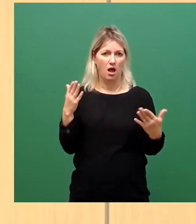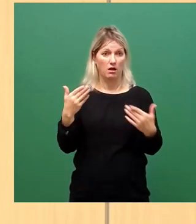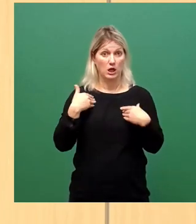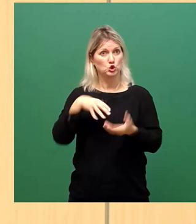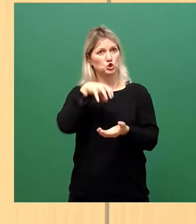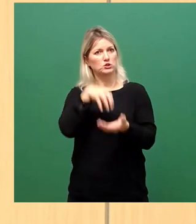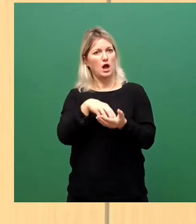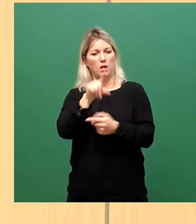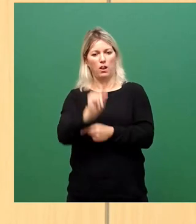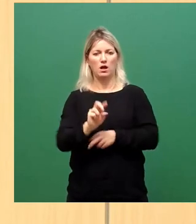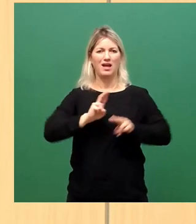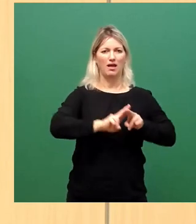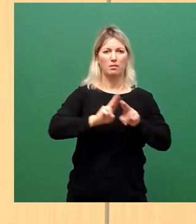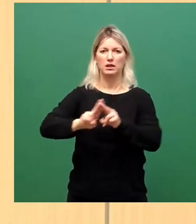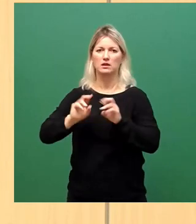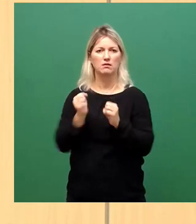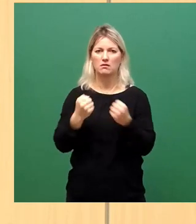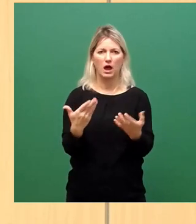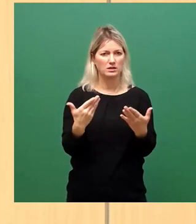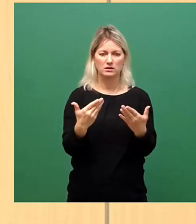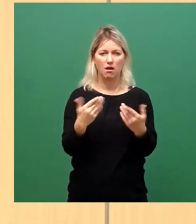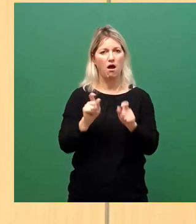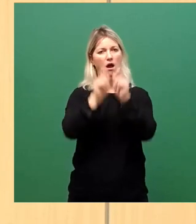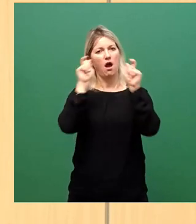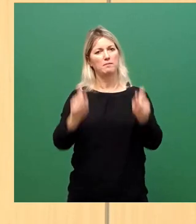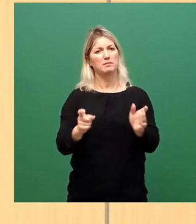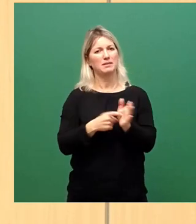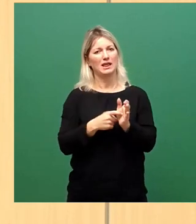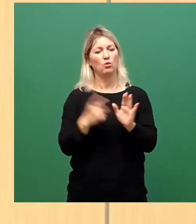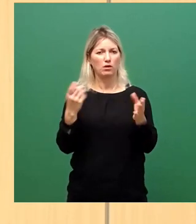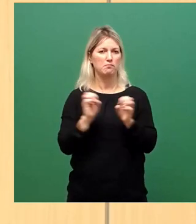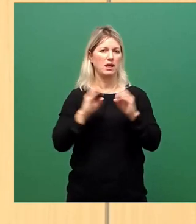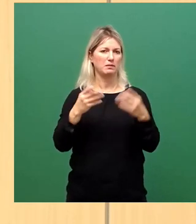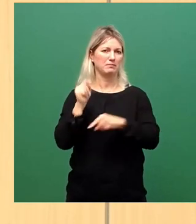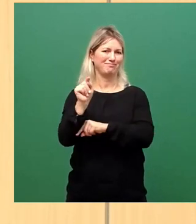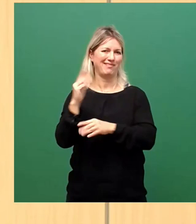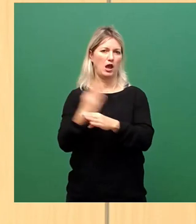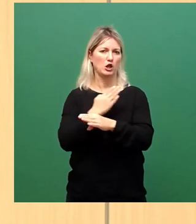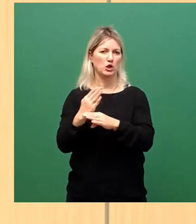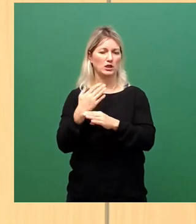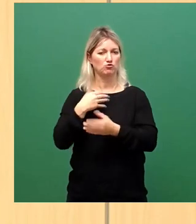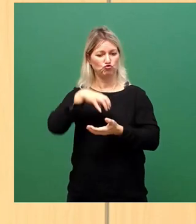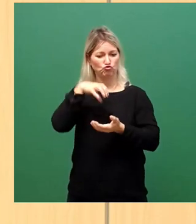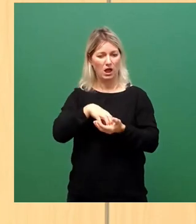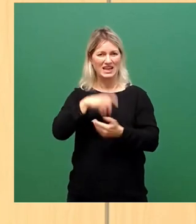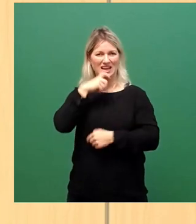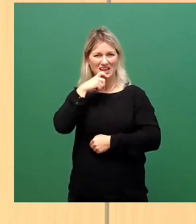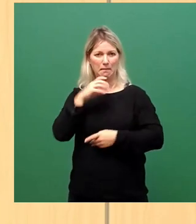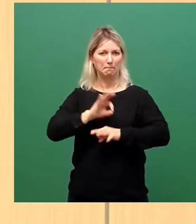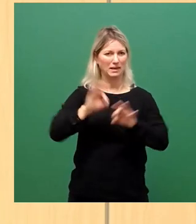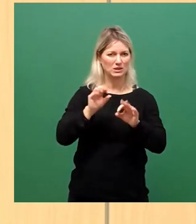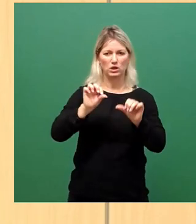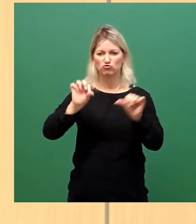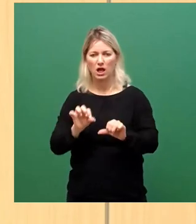Die Rahmenbedingungen gibt uns die Pandemie vor. Die Stadt kann da nicht besser oder schlechter durchkommen und hat nur kleine Stellschrauben.